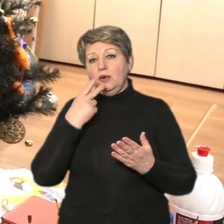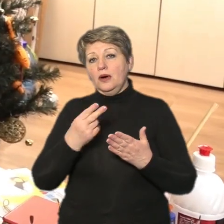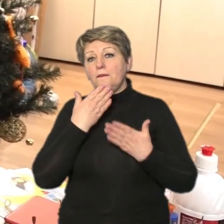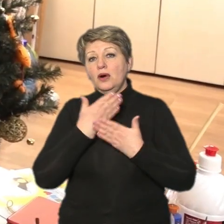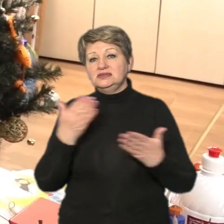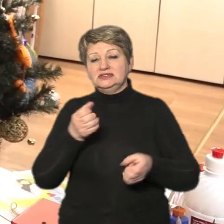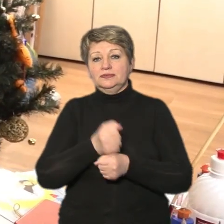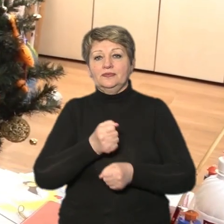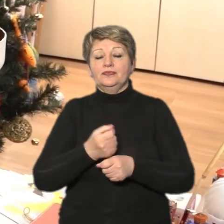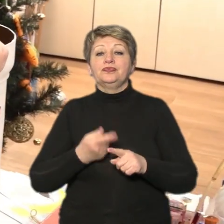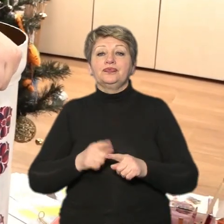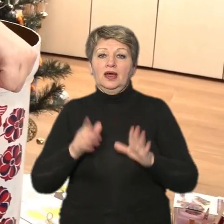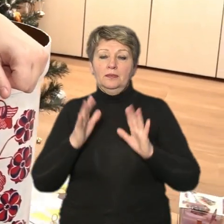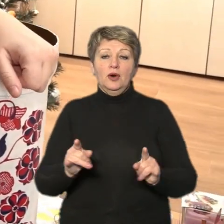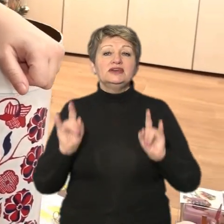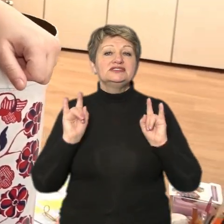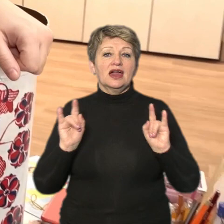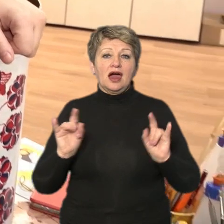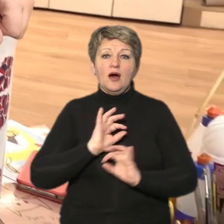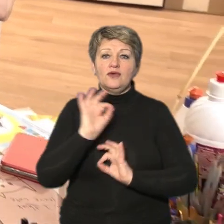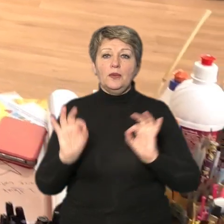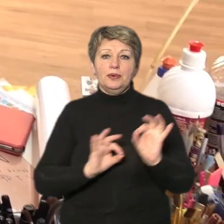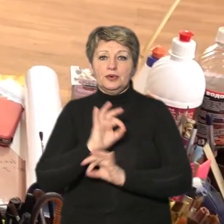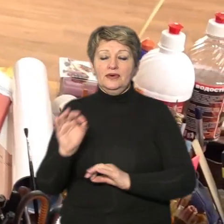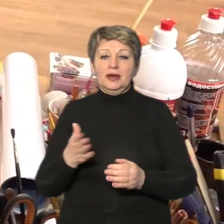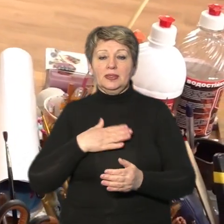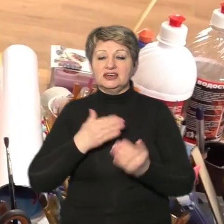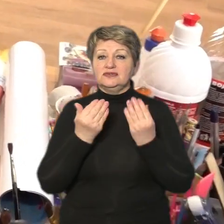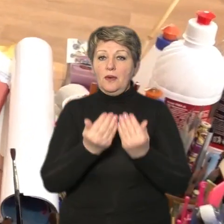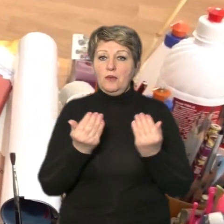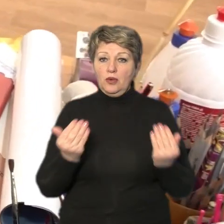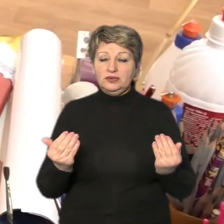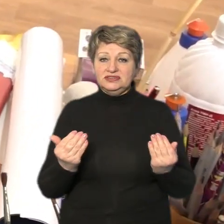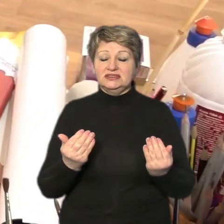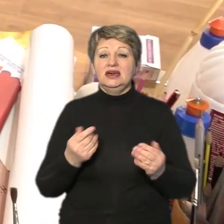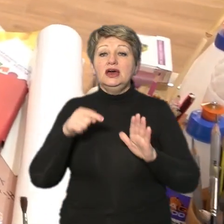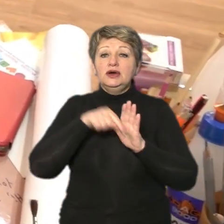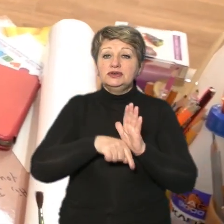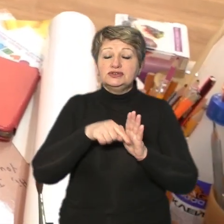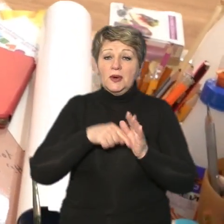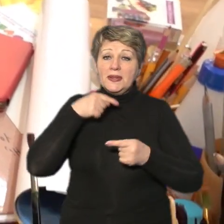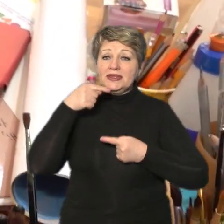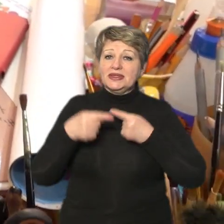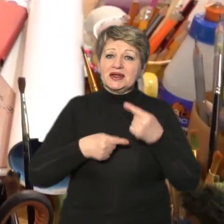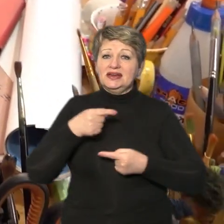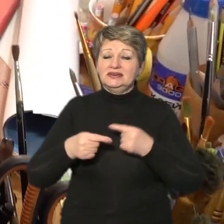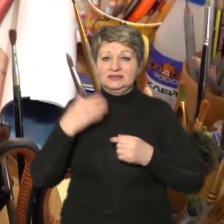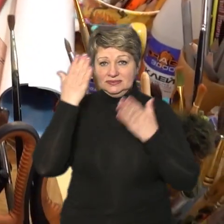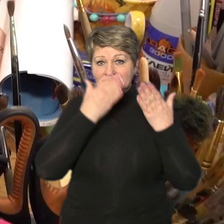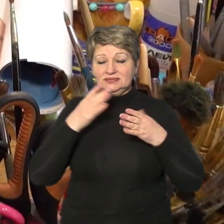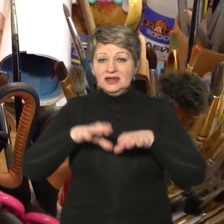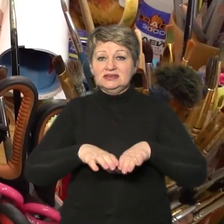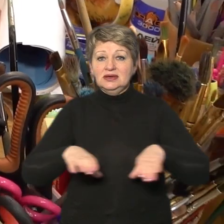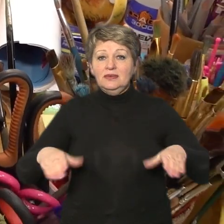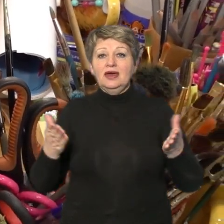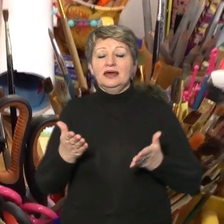буде дуже крутий цікавий проєкт відкрай знавчого музею а суть проєкту орнаменти з традиційних рушників саме з тих